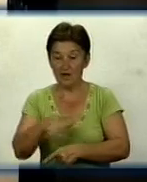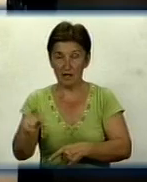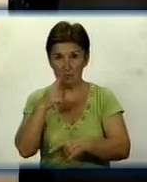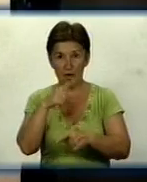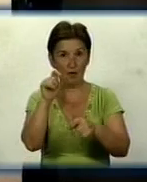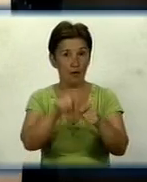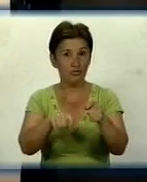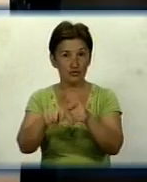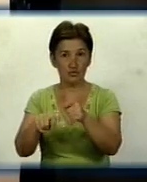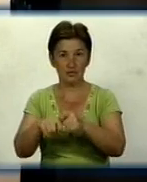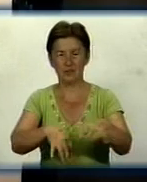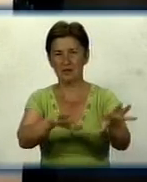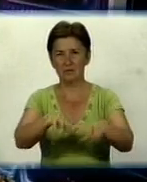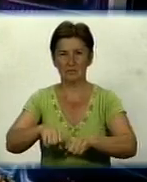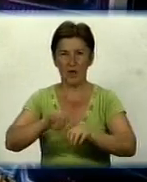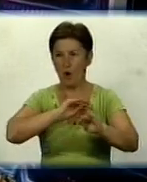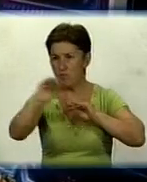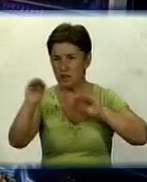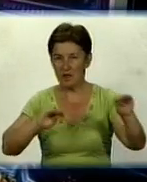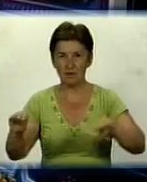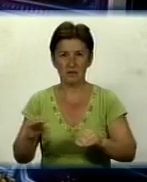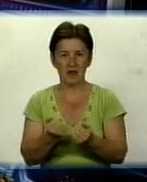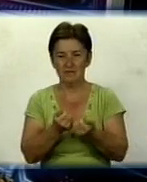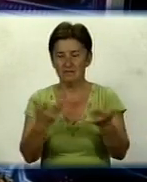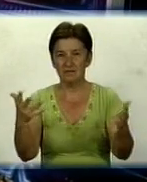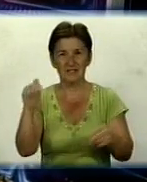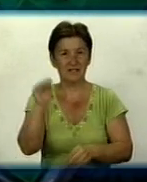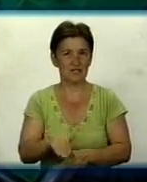грального зала обладнання на суму в кілька десятків тисяч гривень.